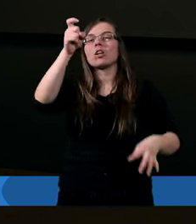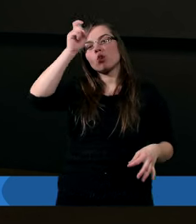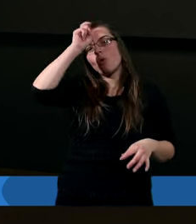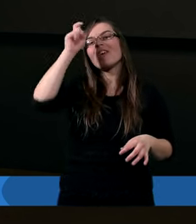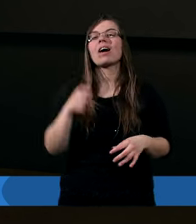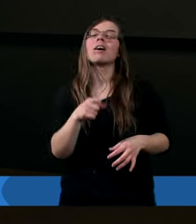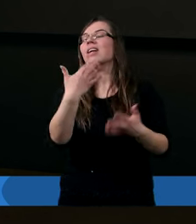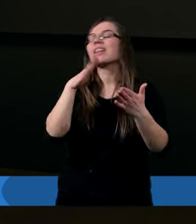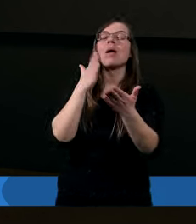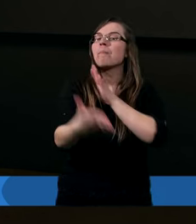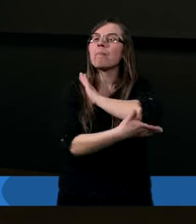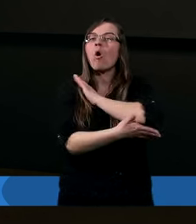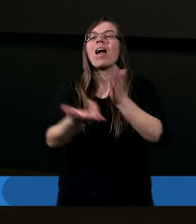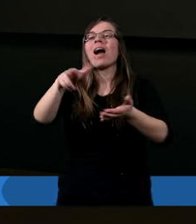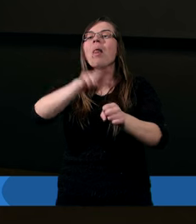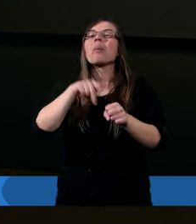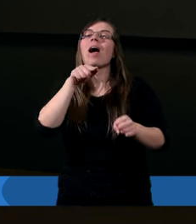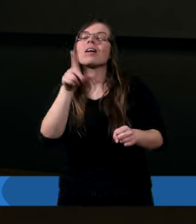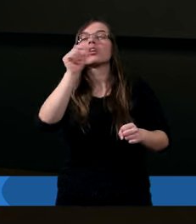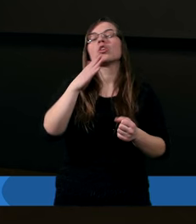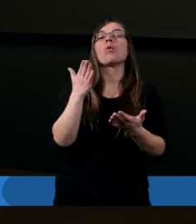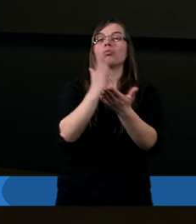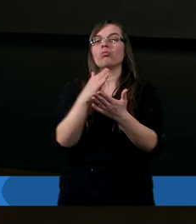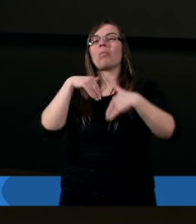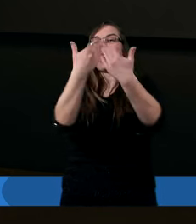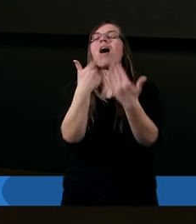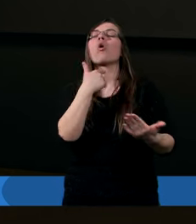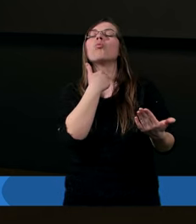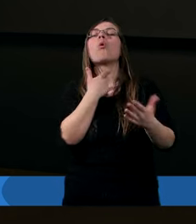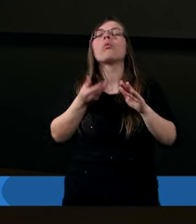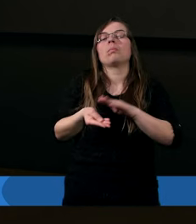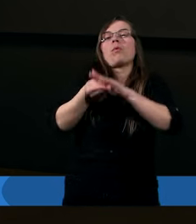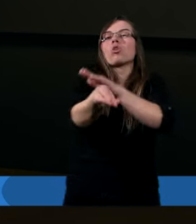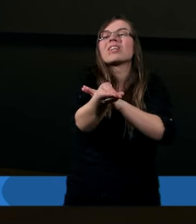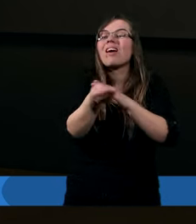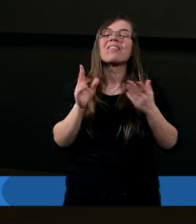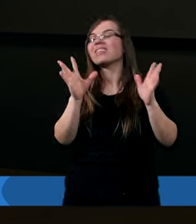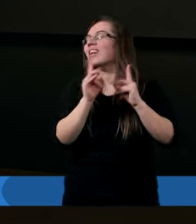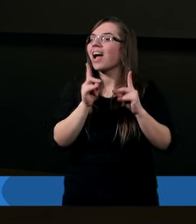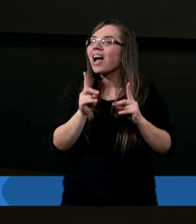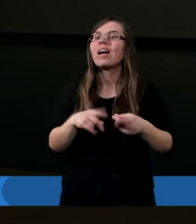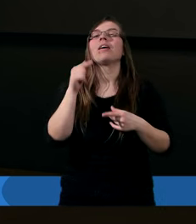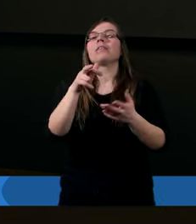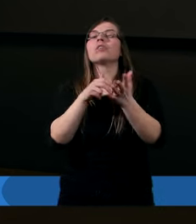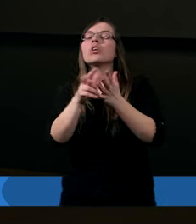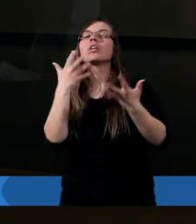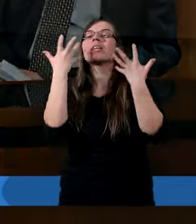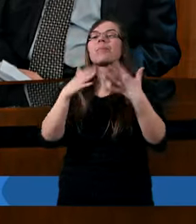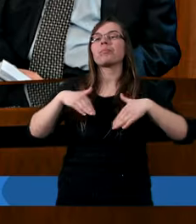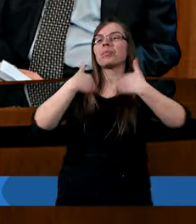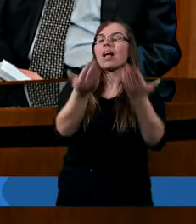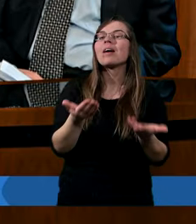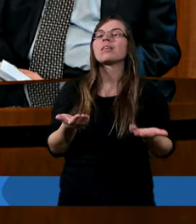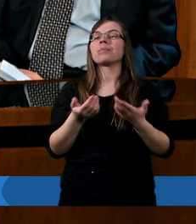nie polega tylko na tym, że my wytkniemy mu błąd. To nawet zależy od tonu naszego głosu,